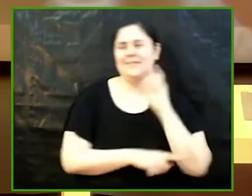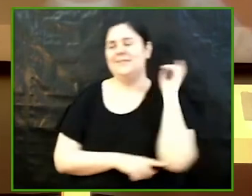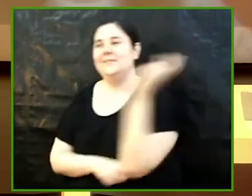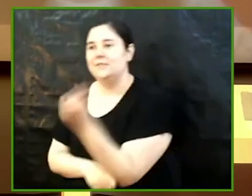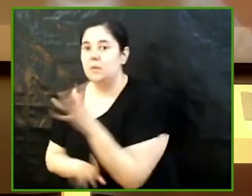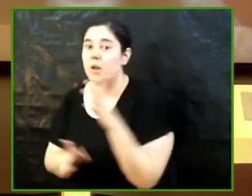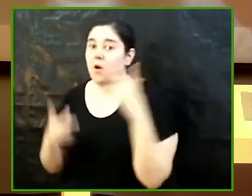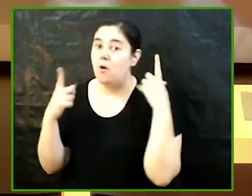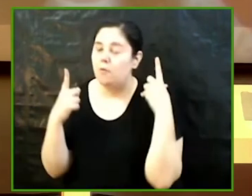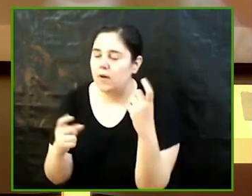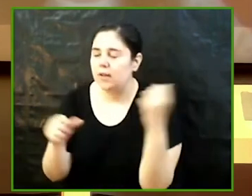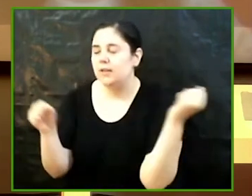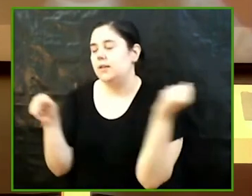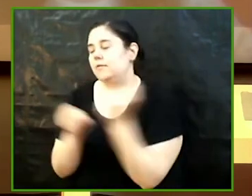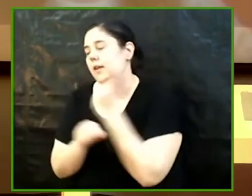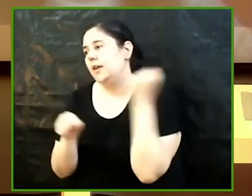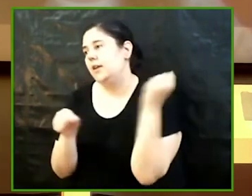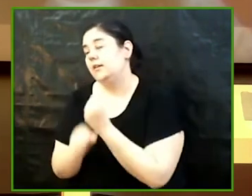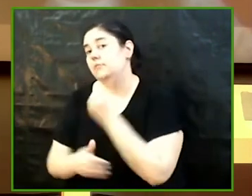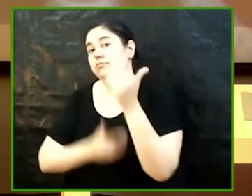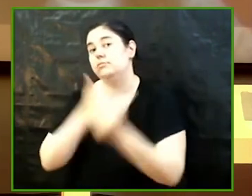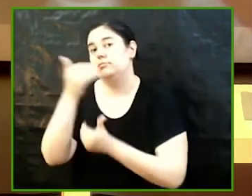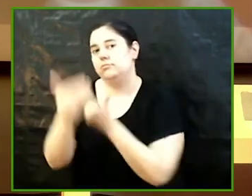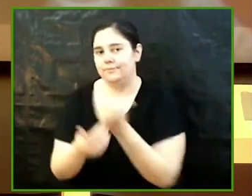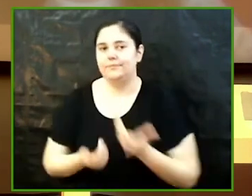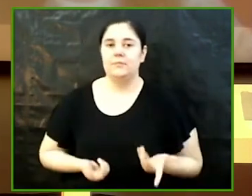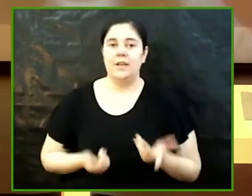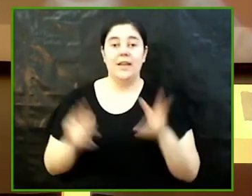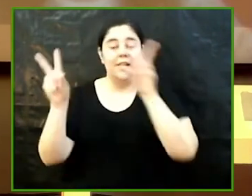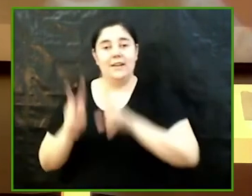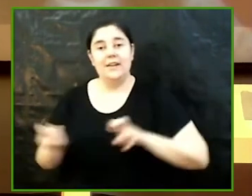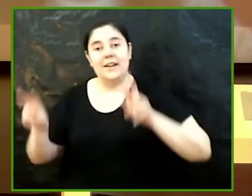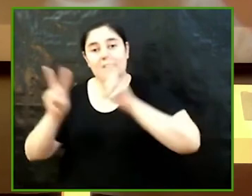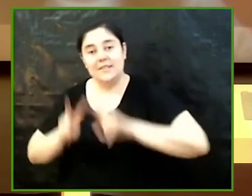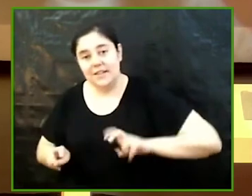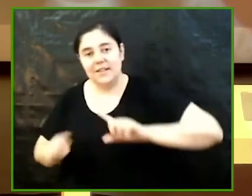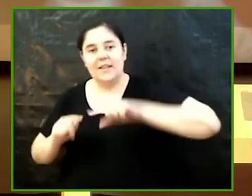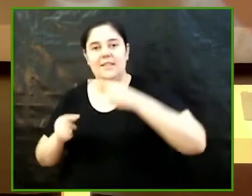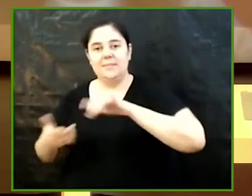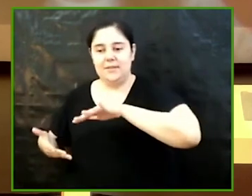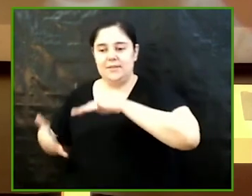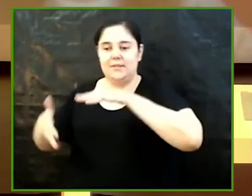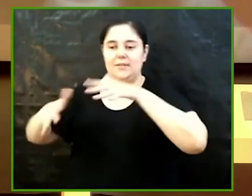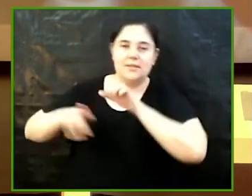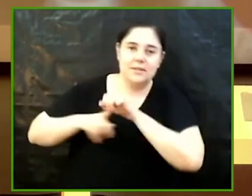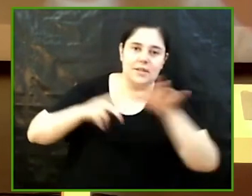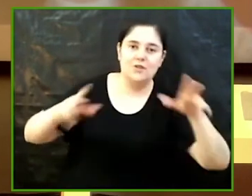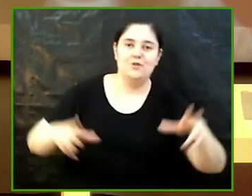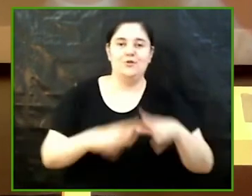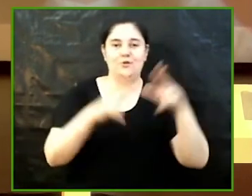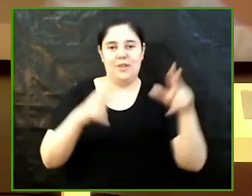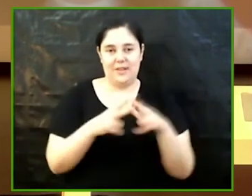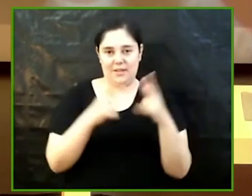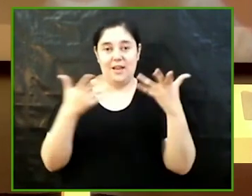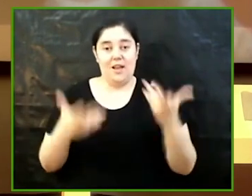feina moltíssima feina la recerca té després una transferència a la societat ara vosaltres heu començat